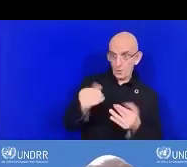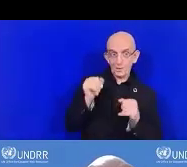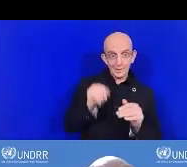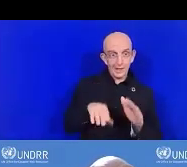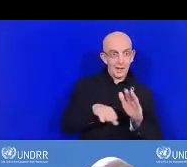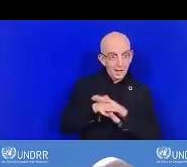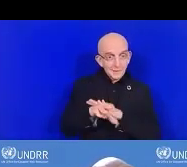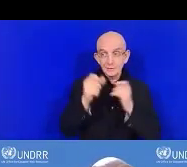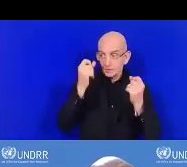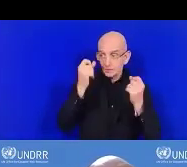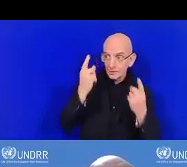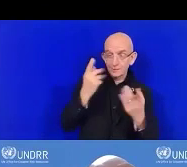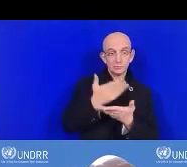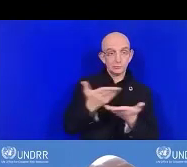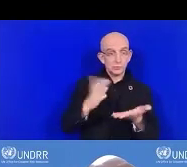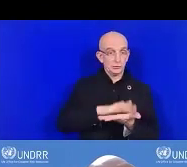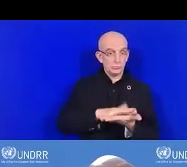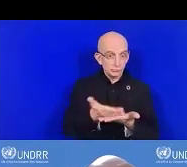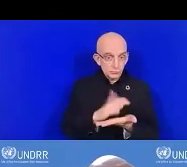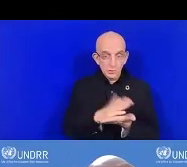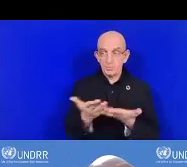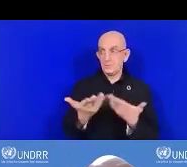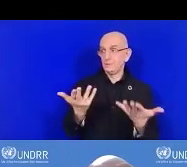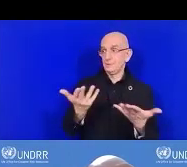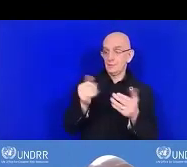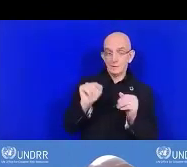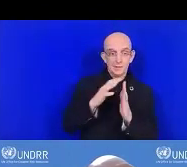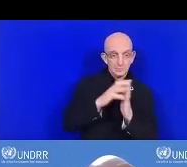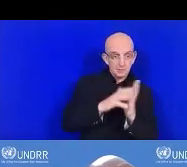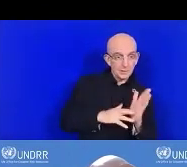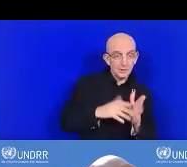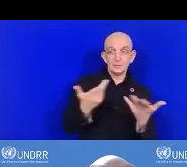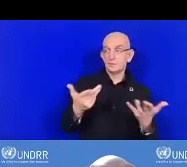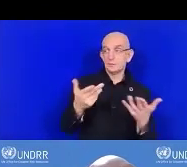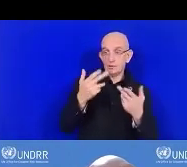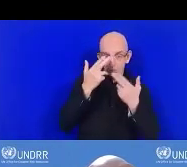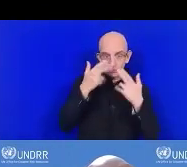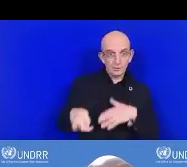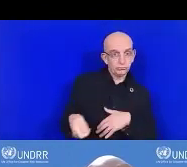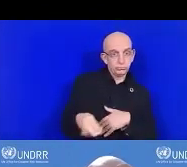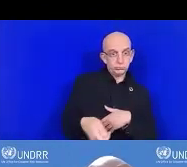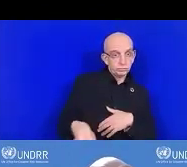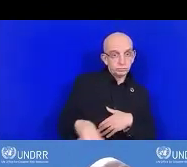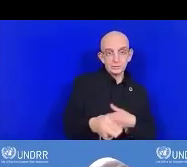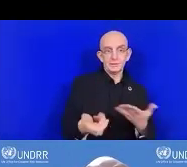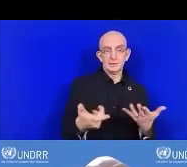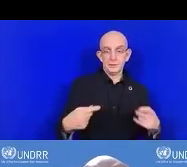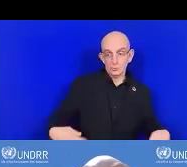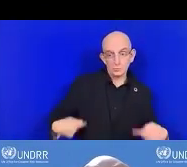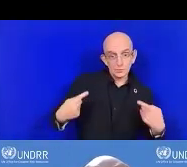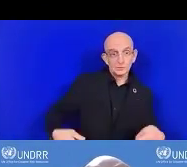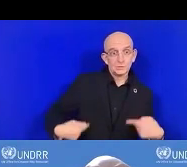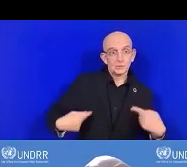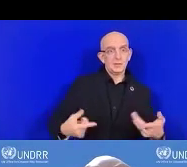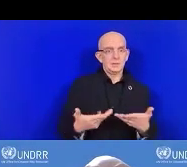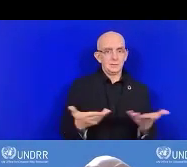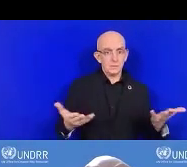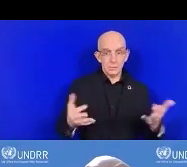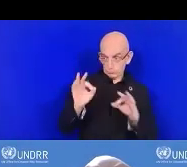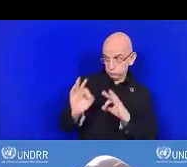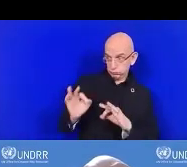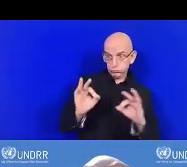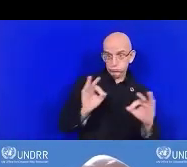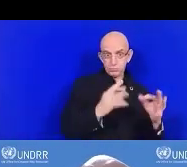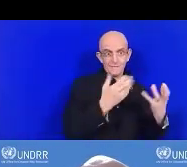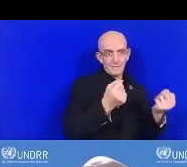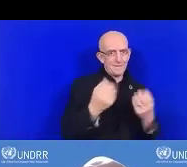soient accessibles. nous devons nous rassurer que tout le monde a accès à cet outil. Dans plusieurs endroits, nous avons vu qu